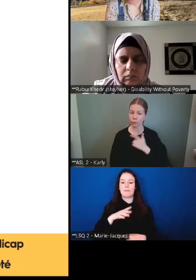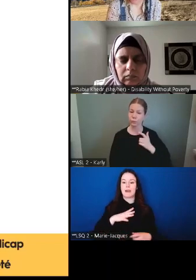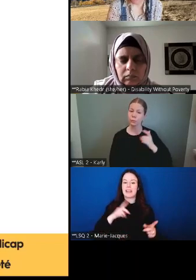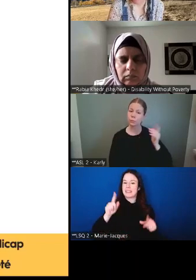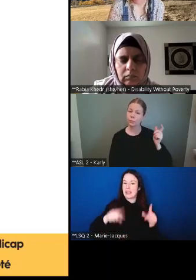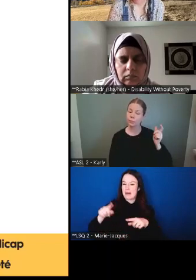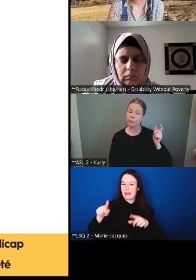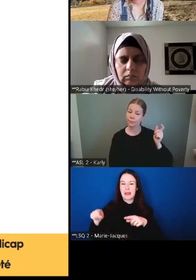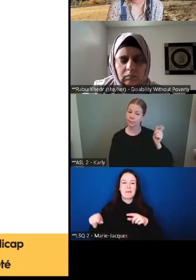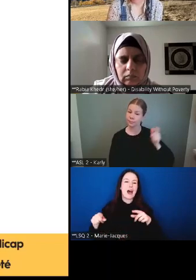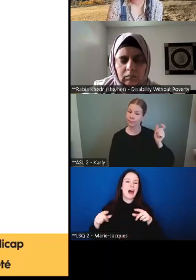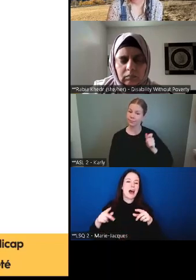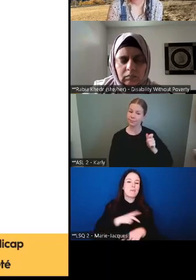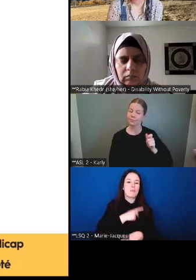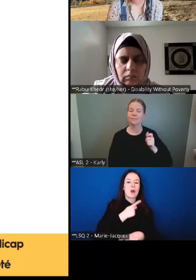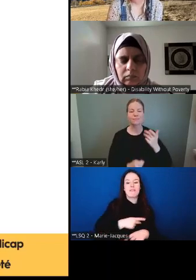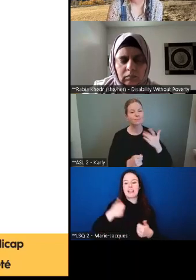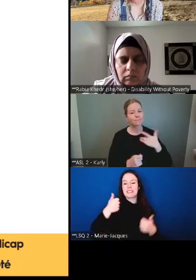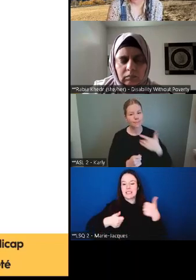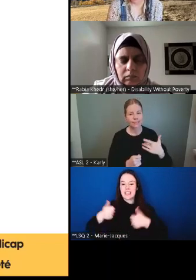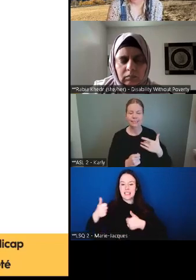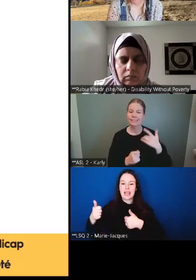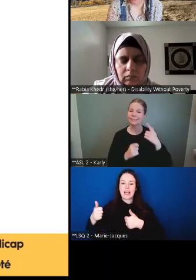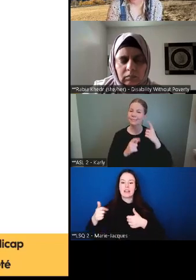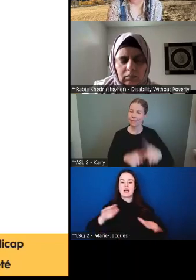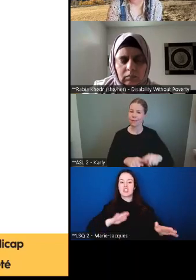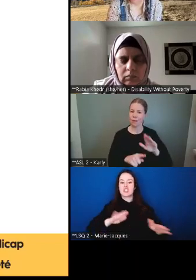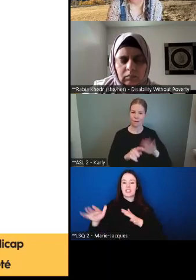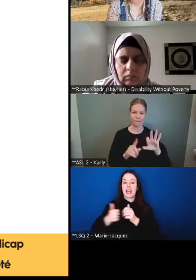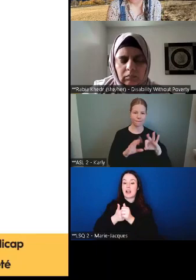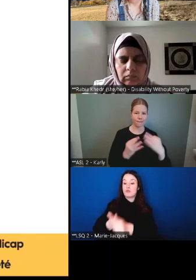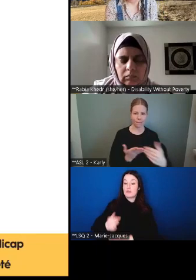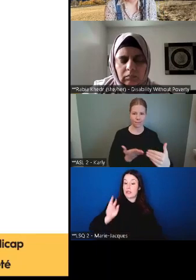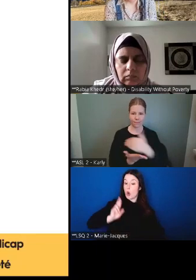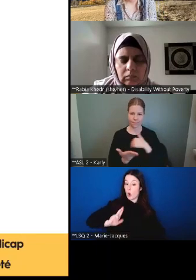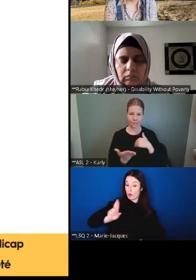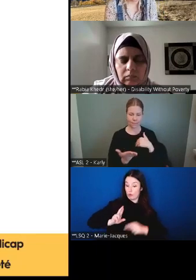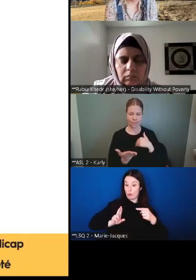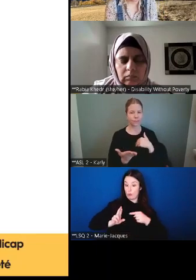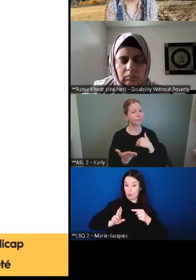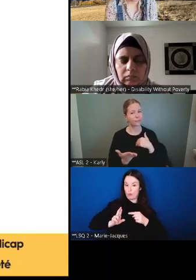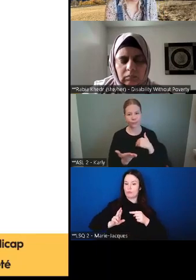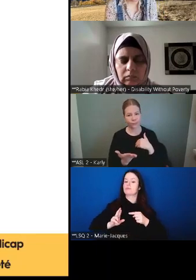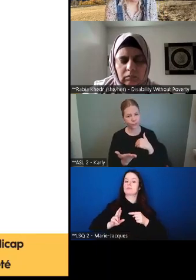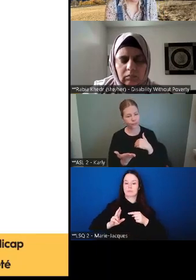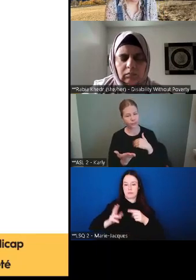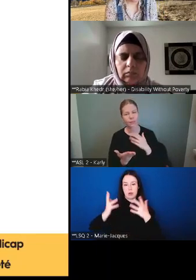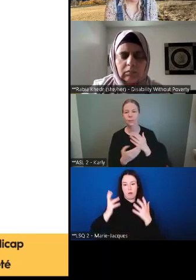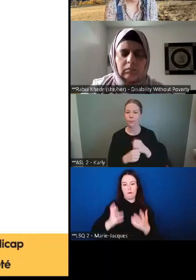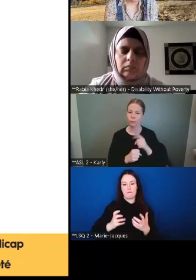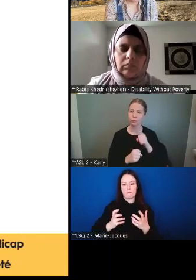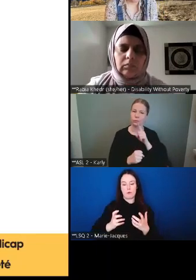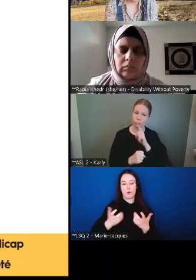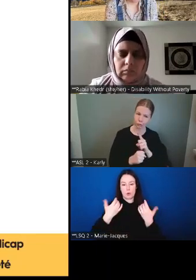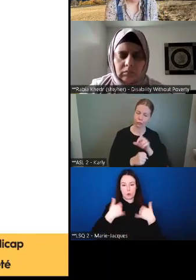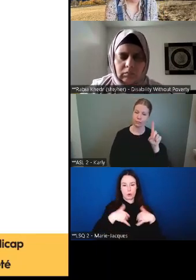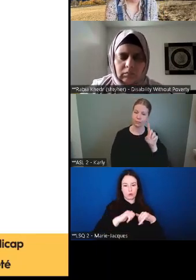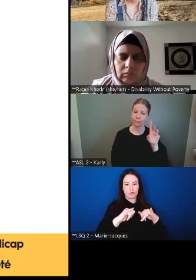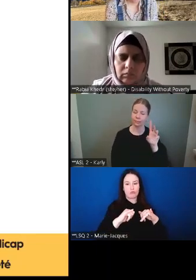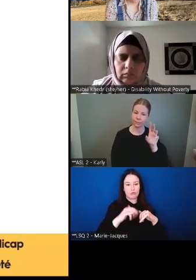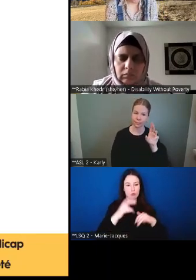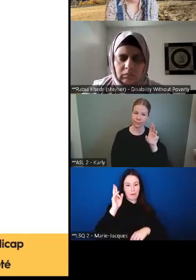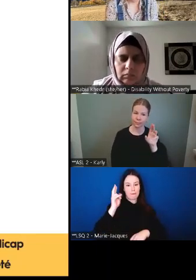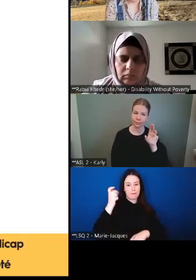tendance à être basées sur le revenu. Et donc, nous devons que ça reste dans la colonne de prestations